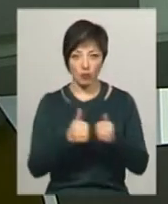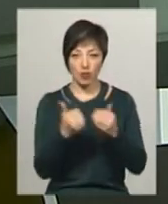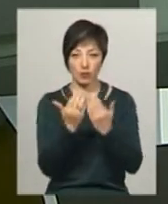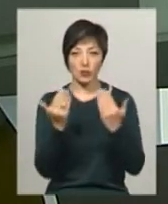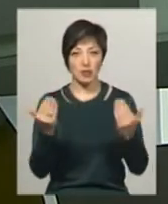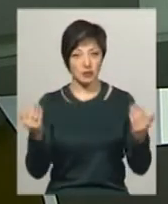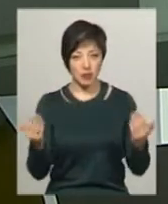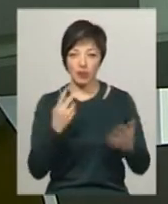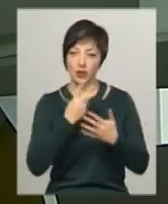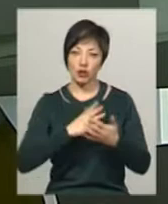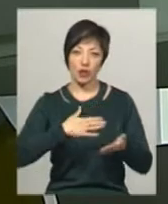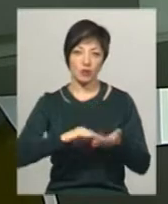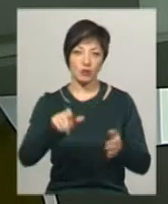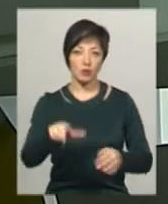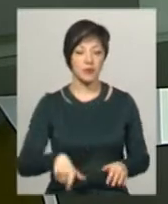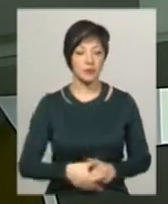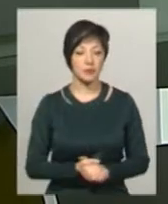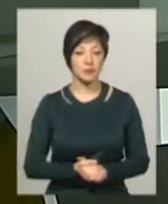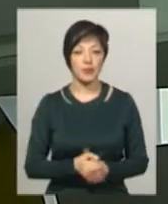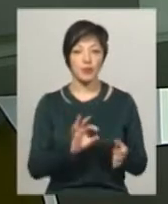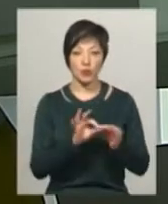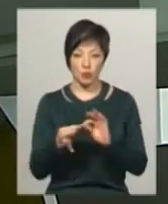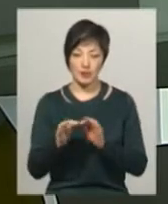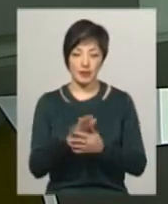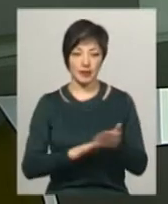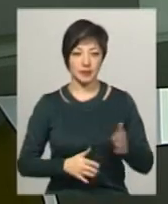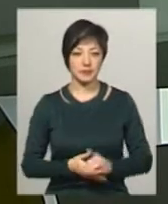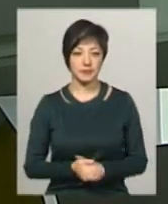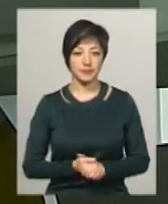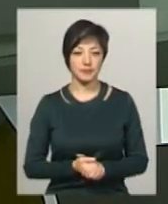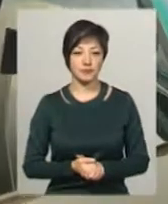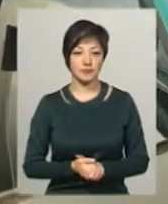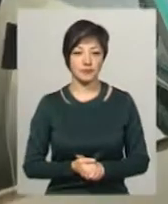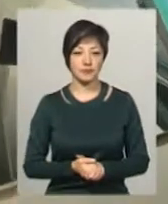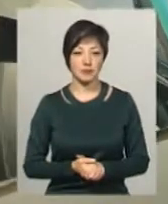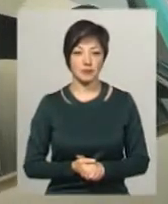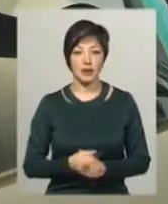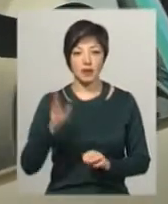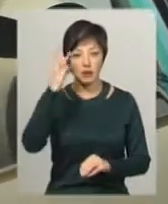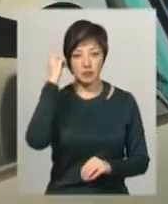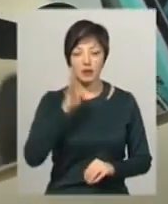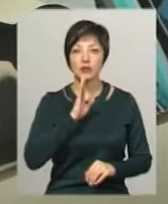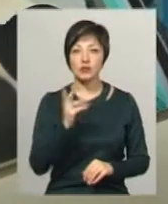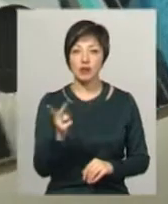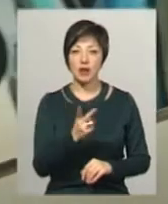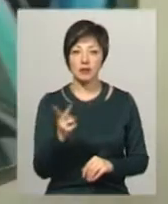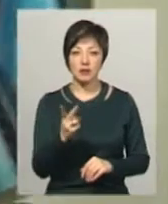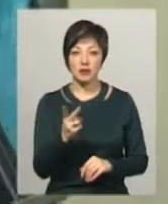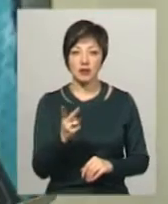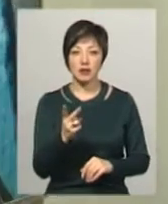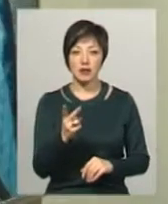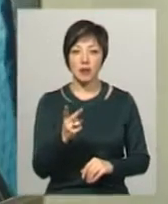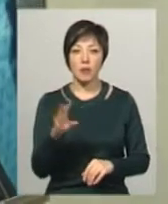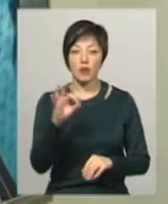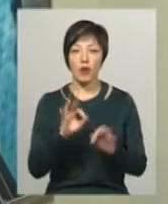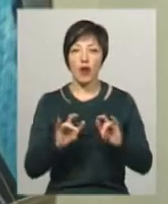музейними експонатами, бачила Вікторія Бондар. Подробиці далі у сюжеті. Хмельничанки Софія Бех та Іванна Гуменна